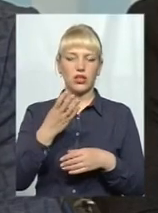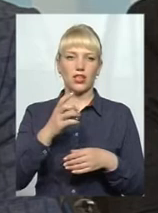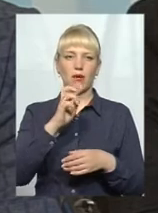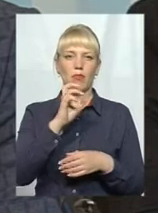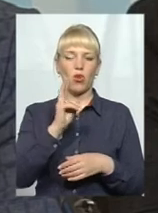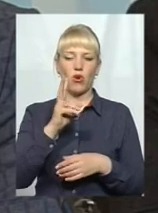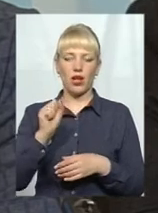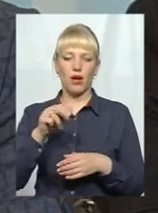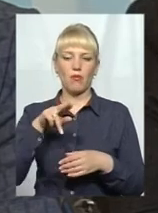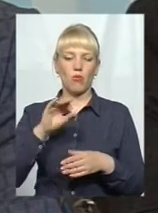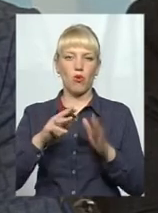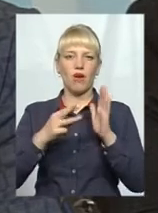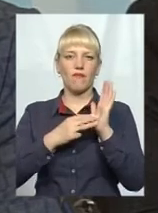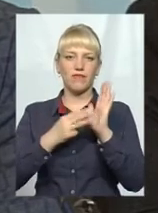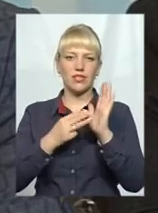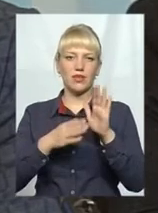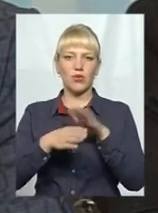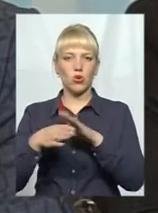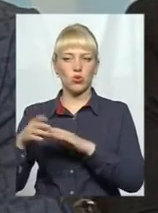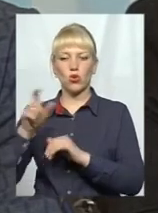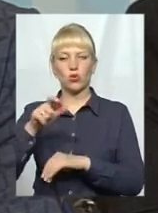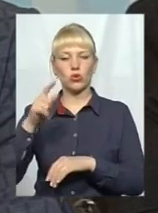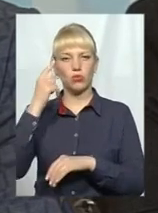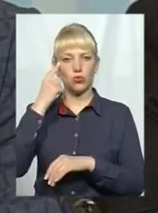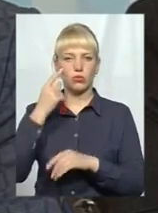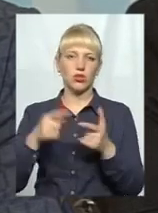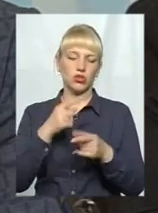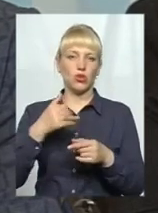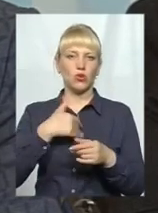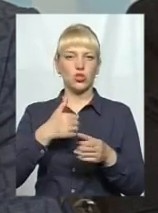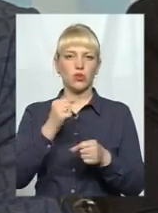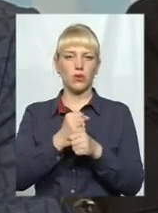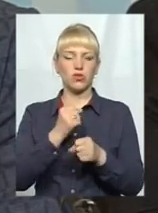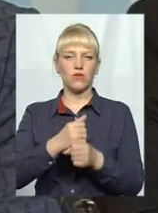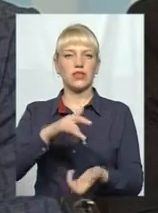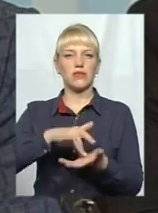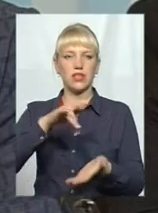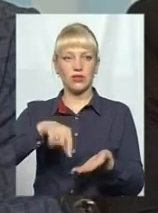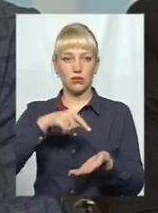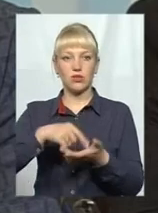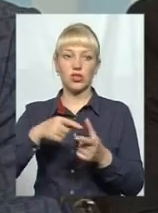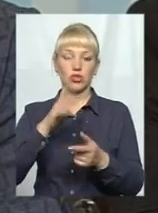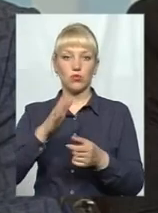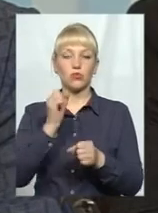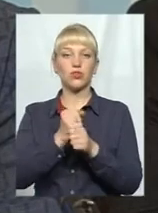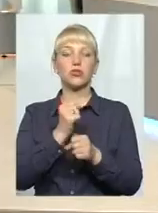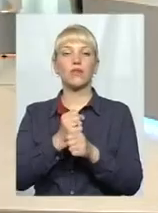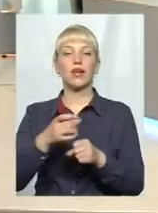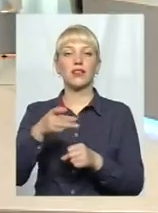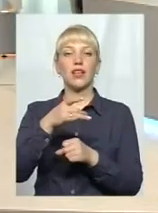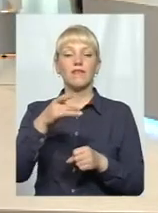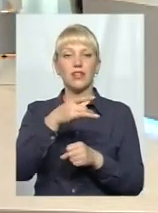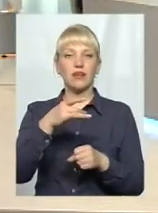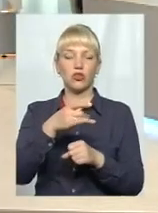блоку, відповідно. І тоді люди почнуть думати, чи вони хочуть працювати в центральній частині міста, чи вони все-таки десь будуть працювати в мікрорайоні, але все рівно робити ці